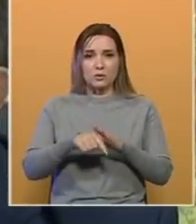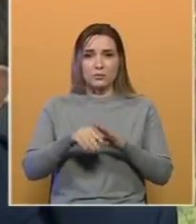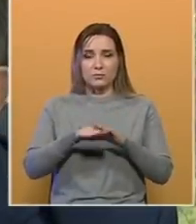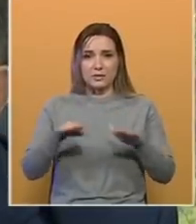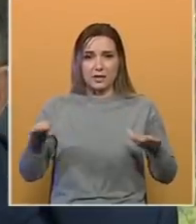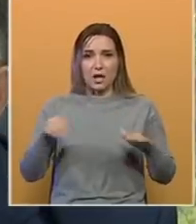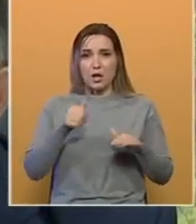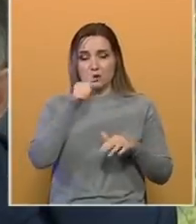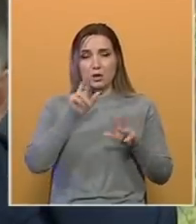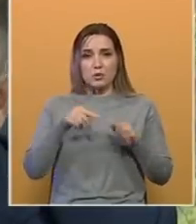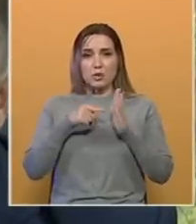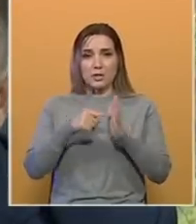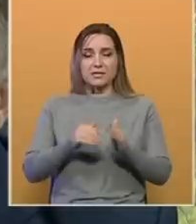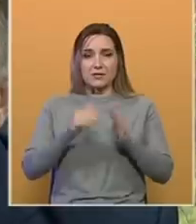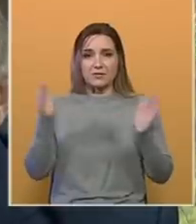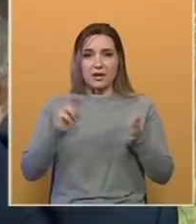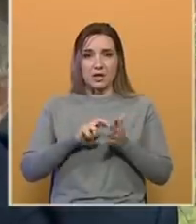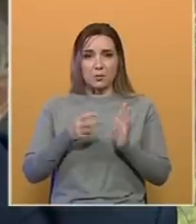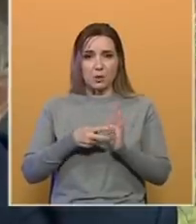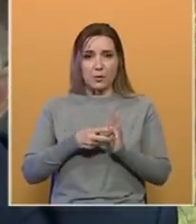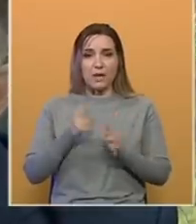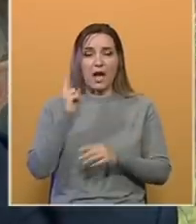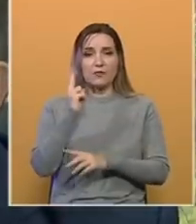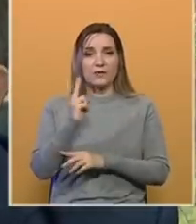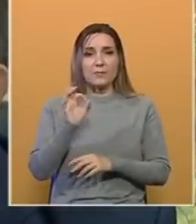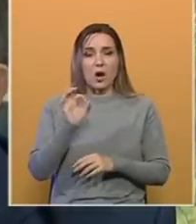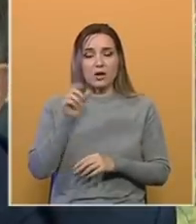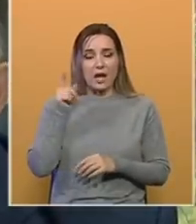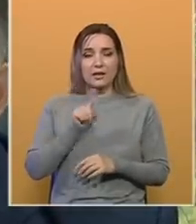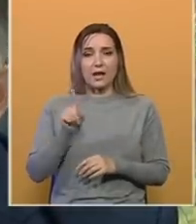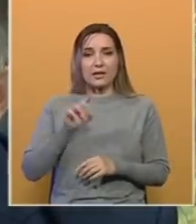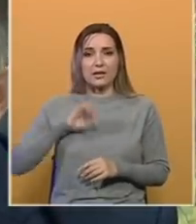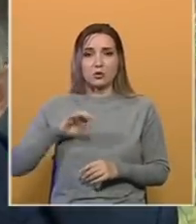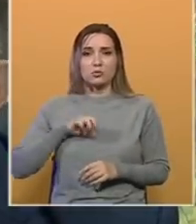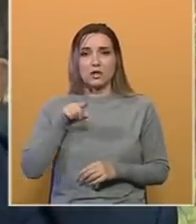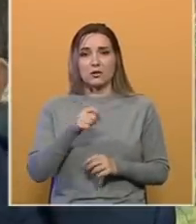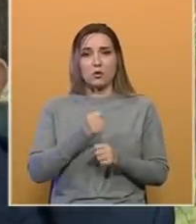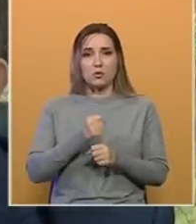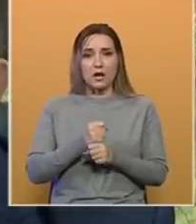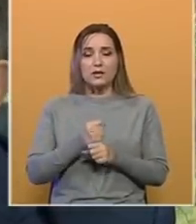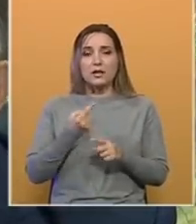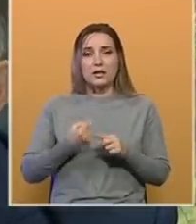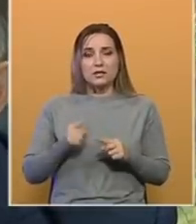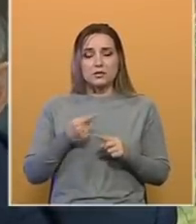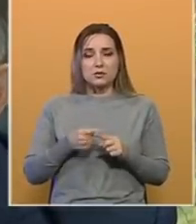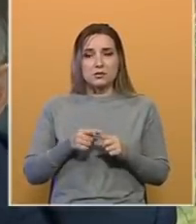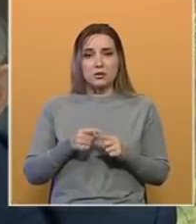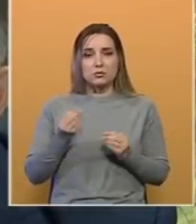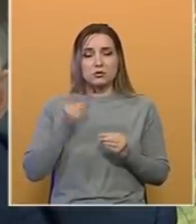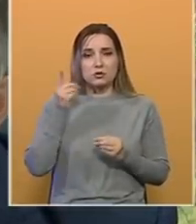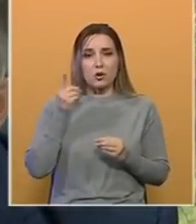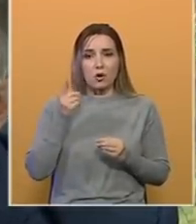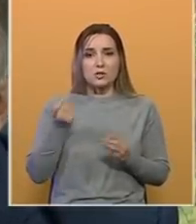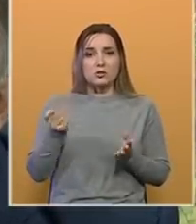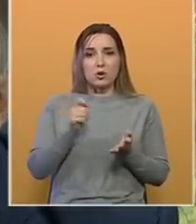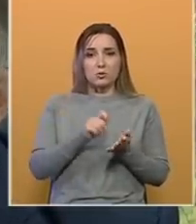što bi potencijalno moglo predstavljati veliki problem, a firma organika nije dužna da to uradi s prstog razloga što oni odkako